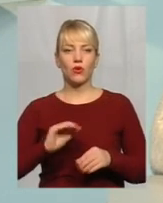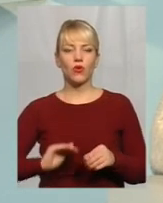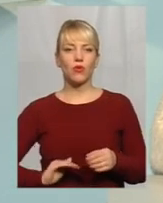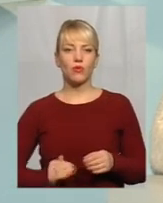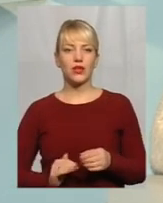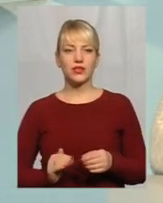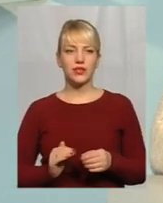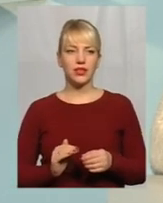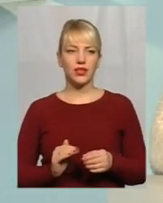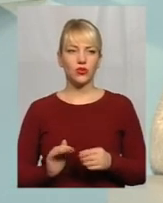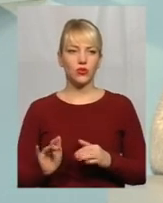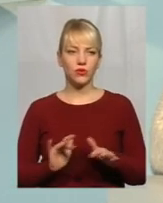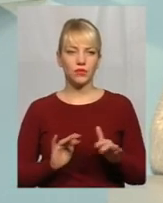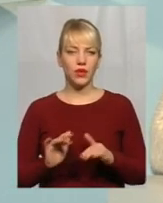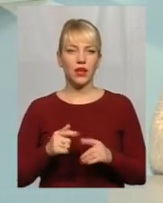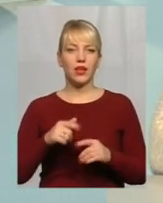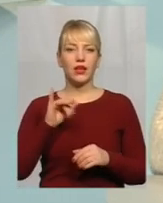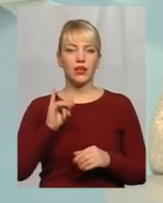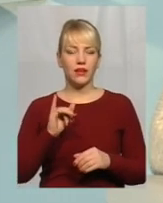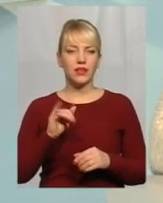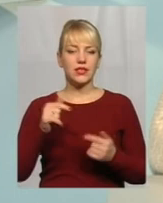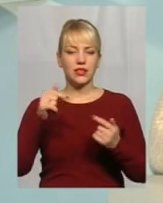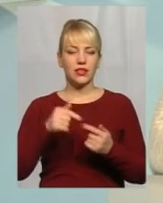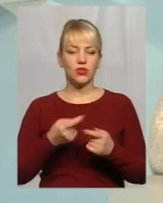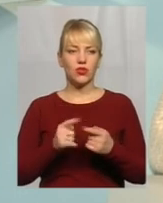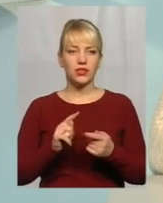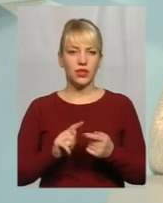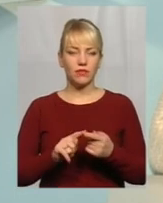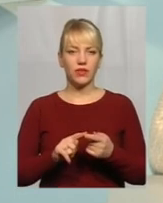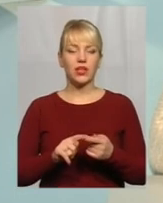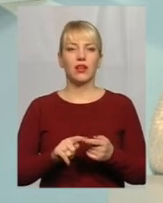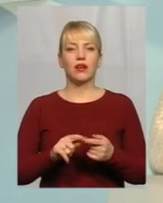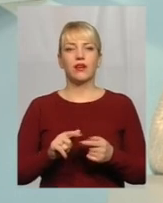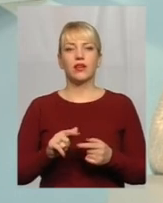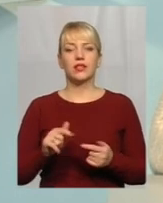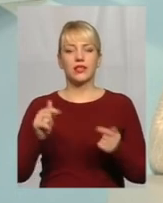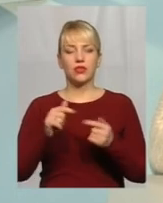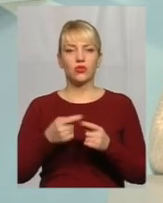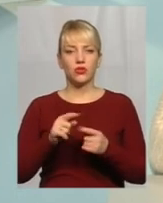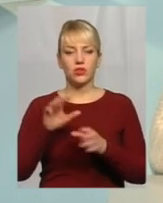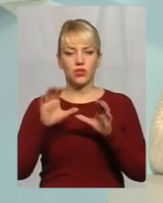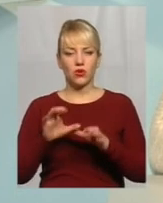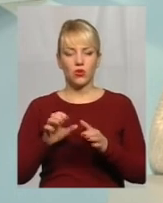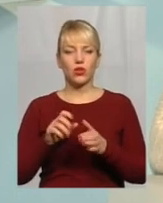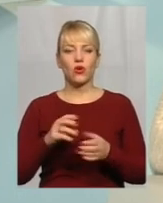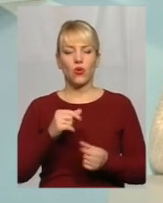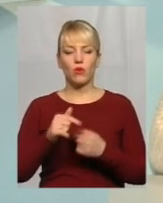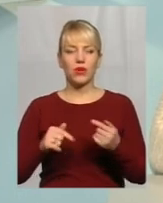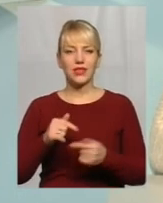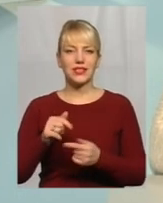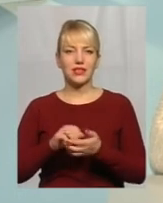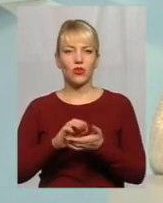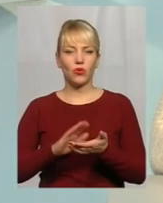Згідно цього закону комерційним обліком вважається будинковий облік, тобто